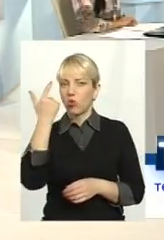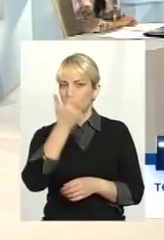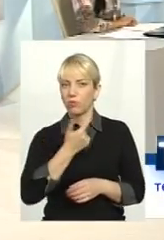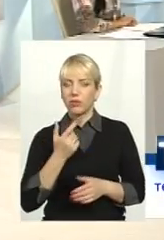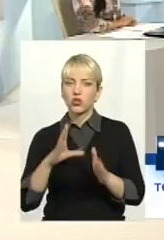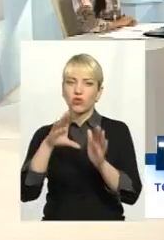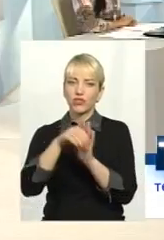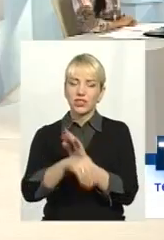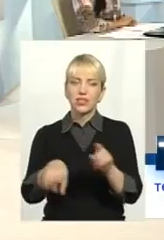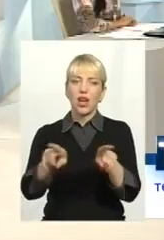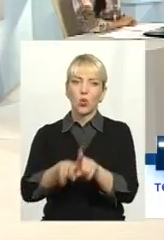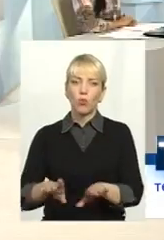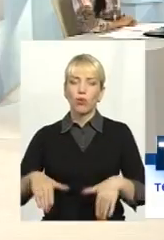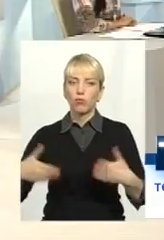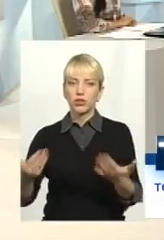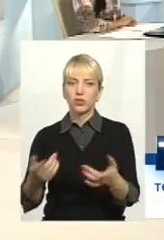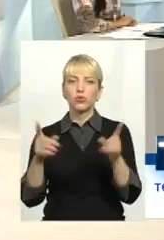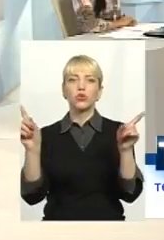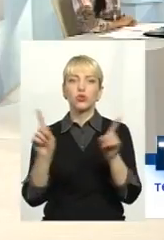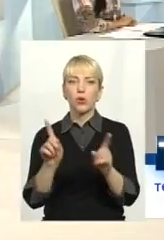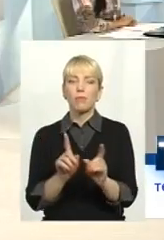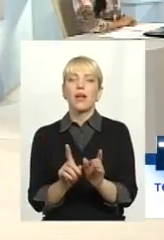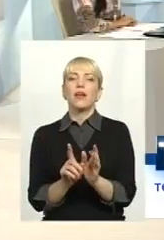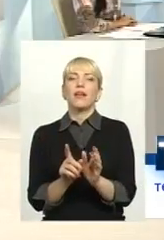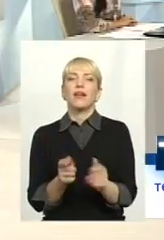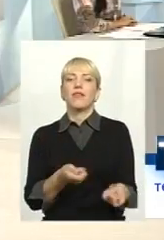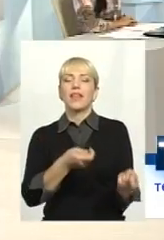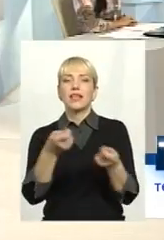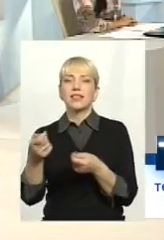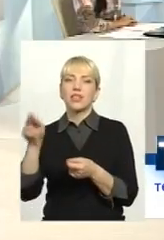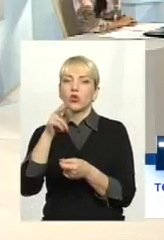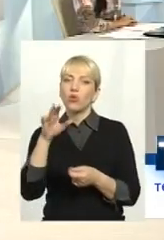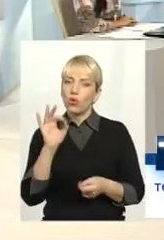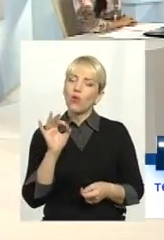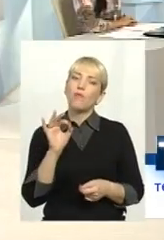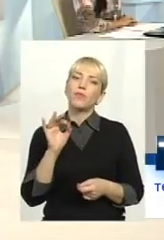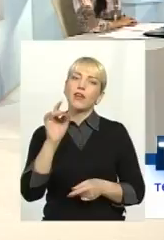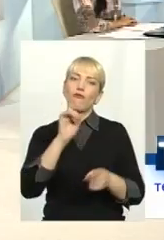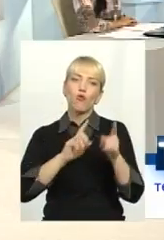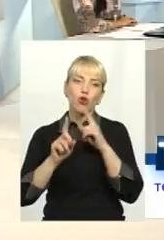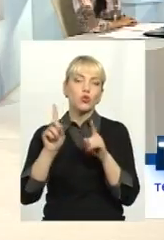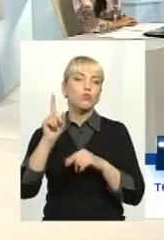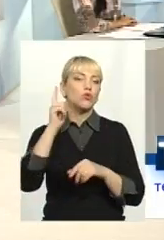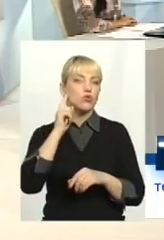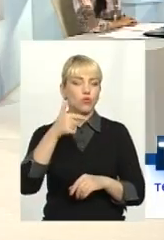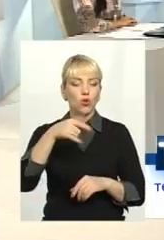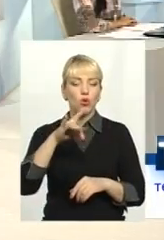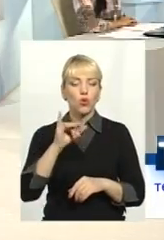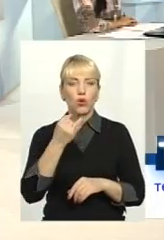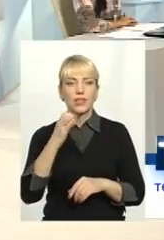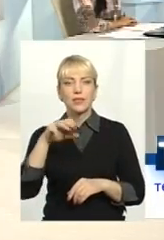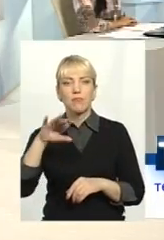таку пропозицію, щоб внести до форуму, і щоб про це прочув Гройсман, що в нас на